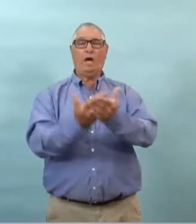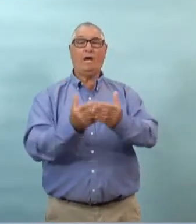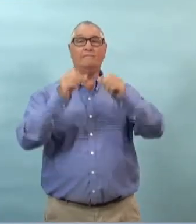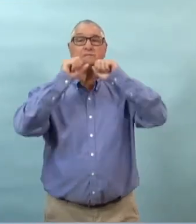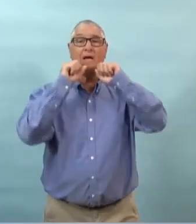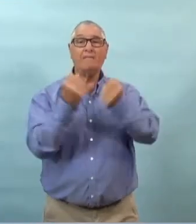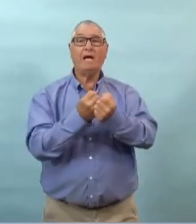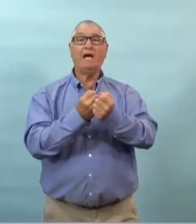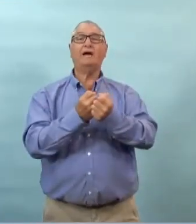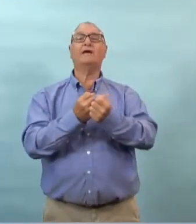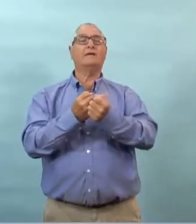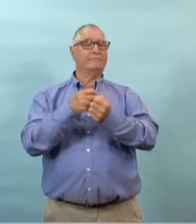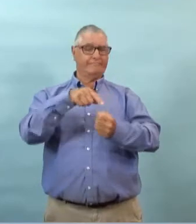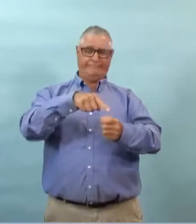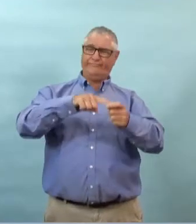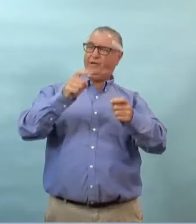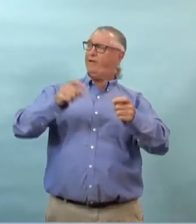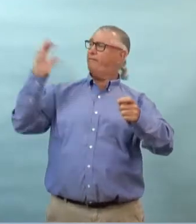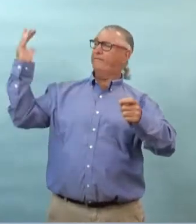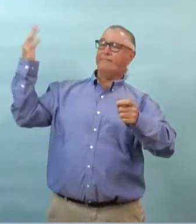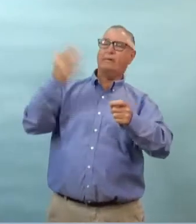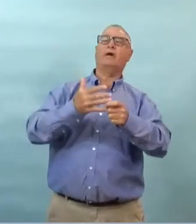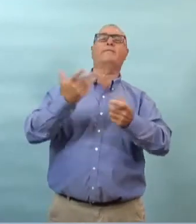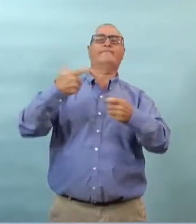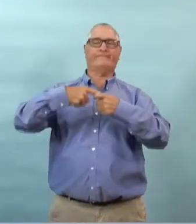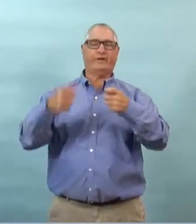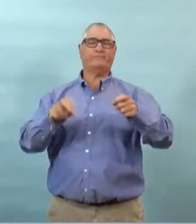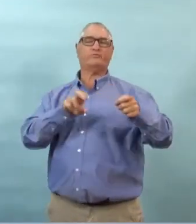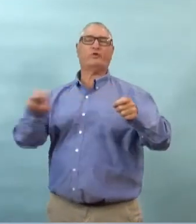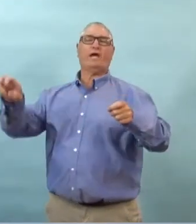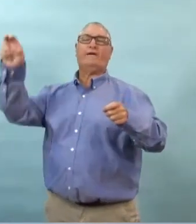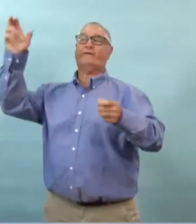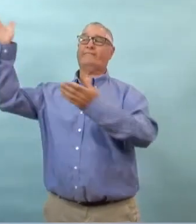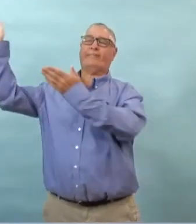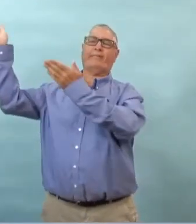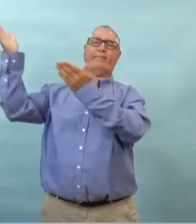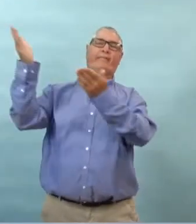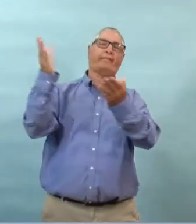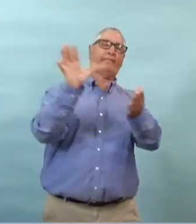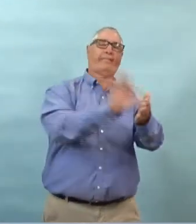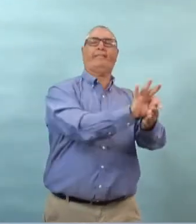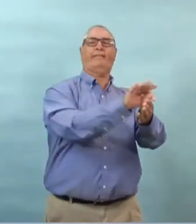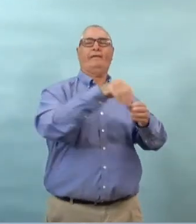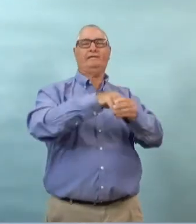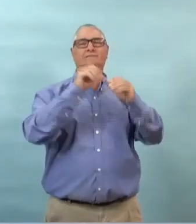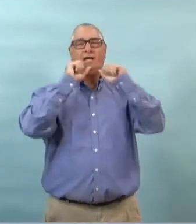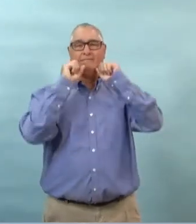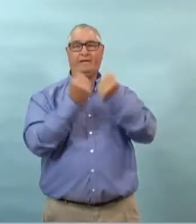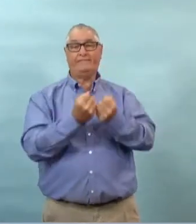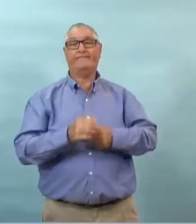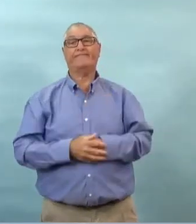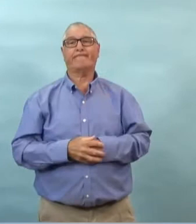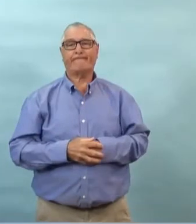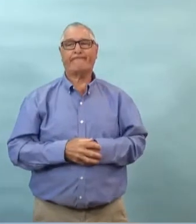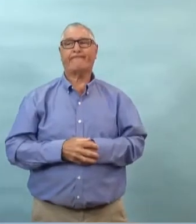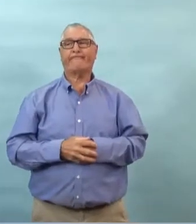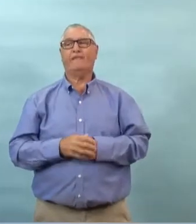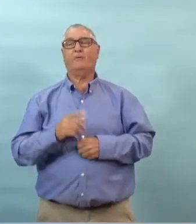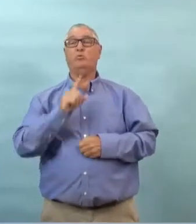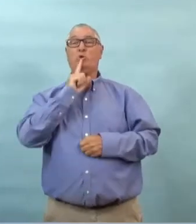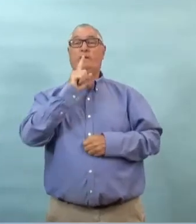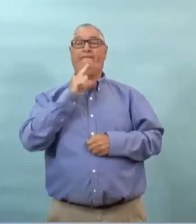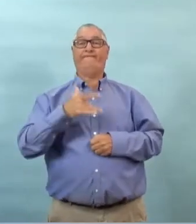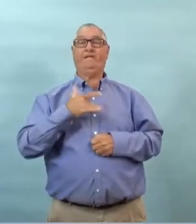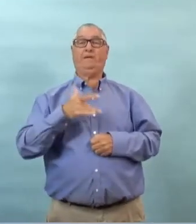problème plus important c'était en fait l'importation du virus d'une autre province par l'entremise d'un voyage et ça ça s'est produit dans d'autres circonstances aussi